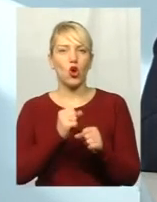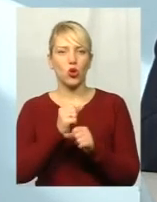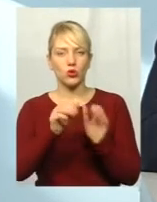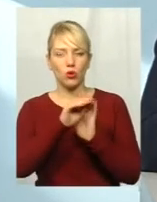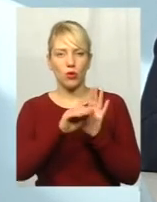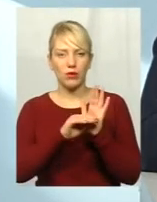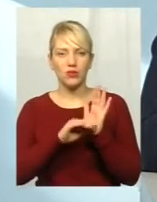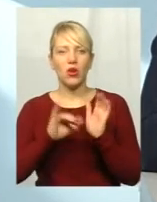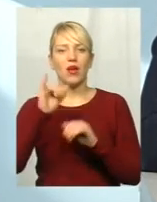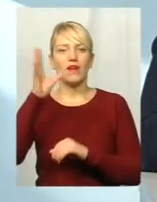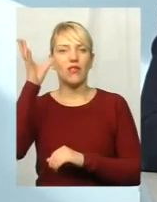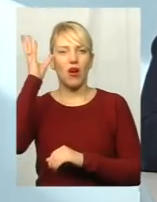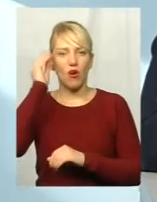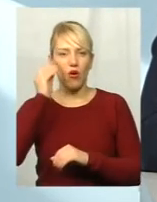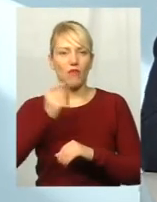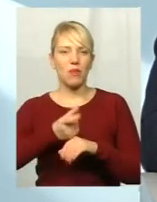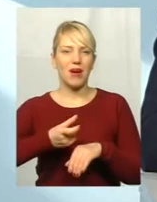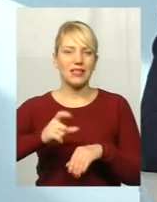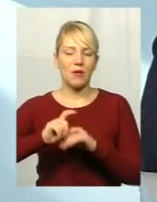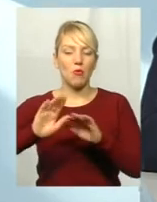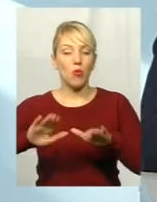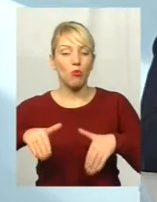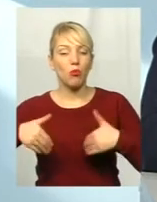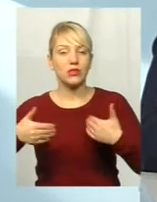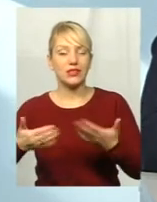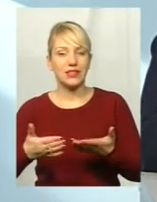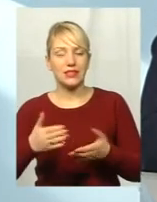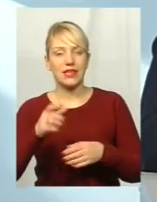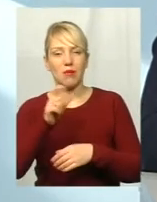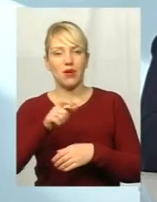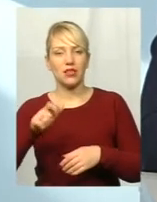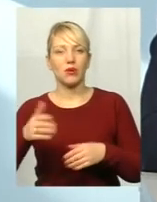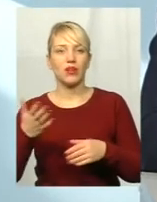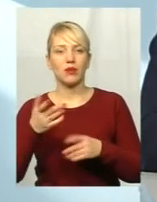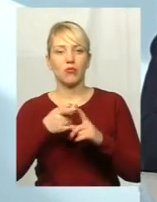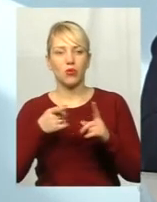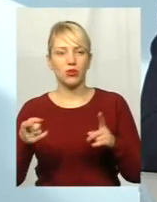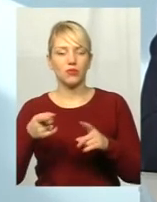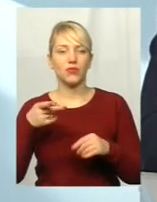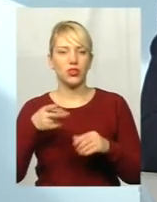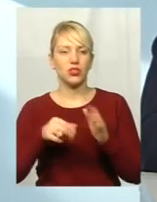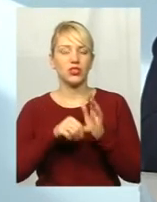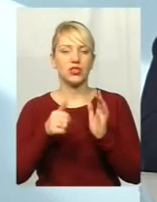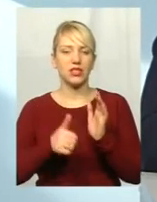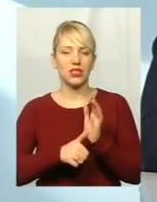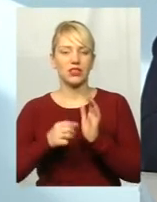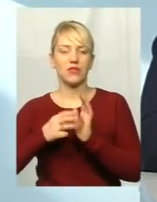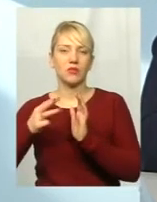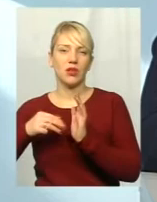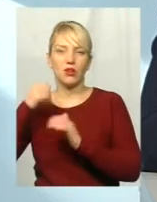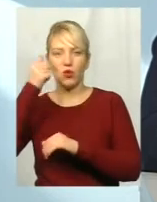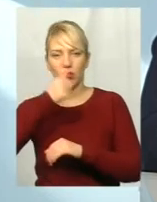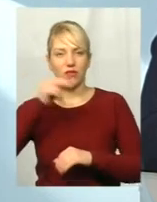максимально пропозиції мешканців, які протягом 2017-2016 років вивчалися.